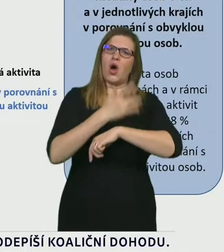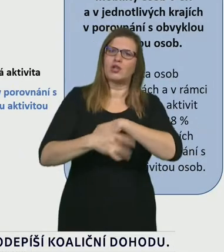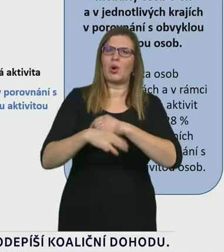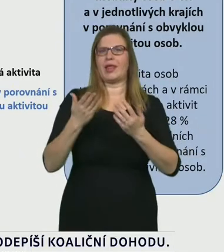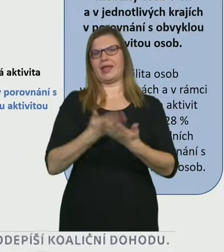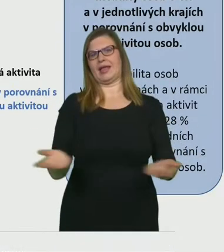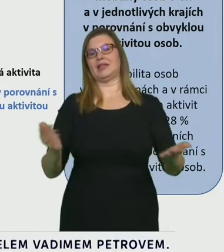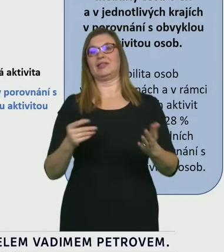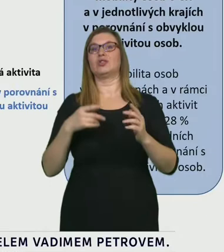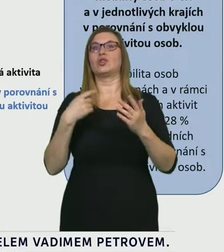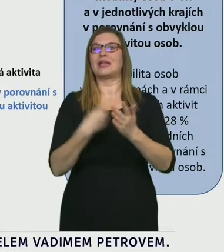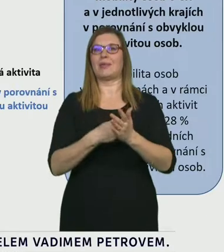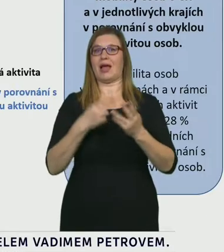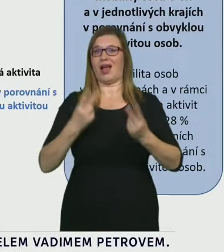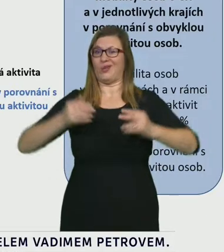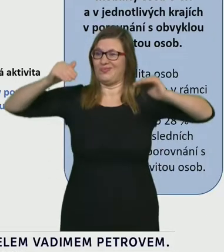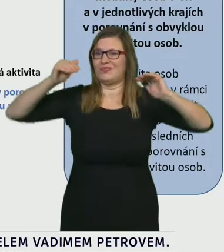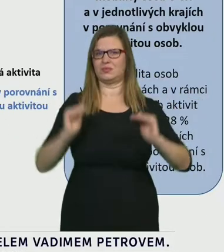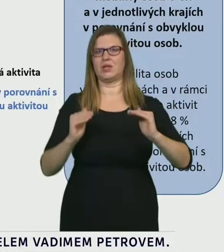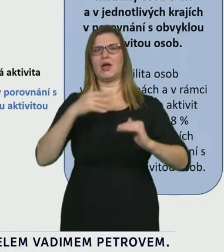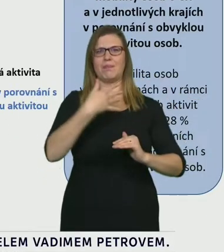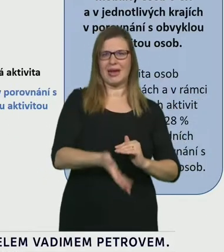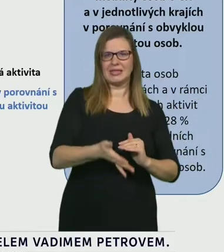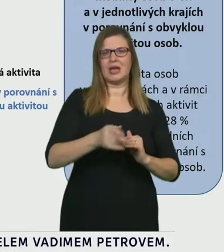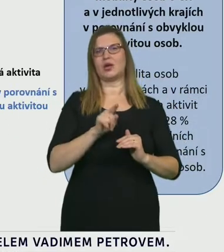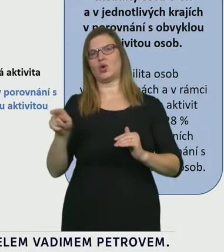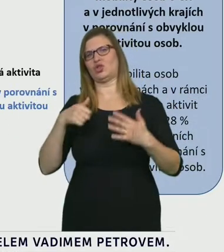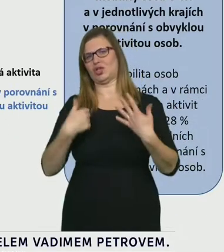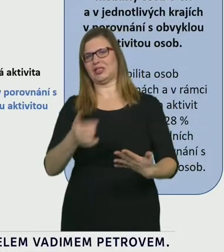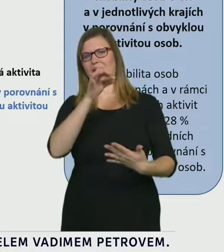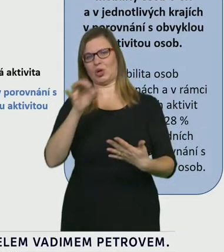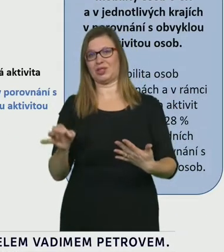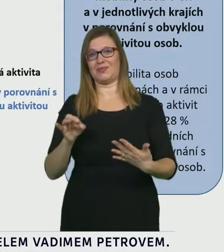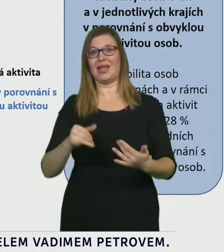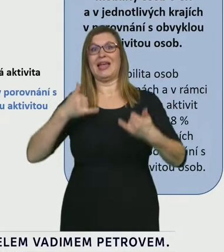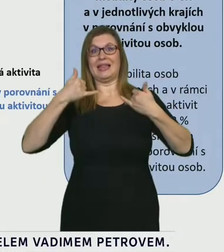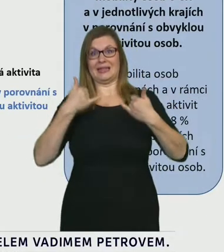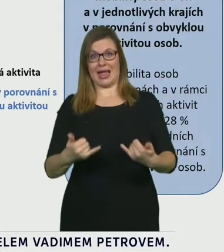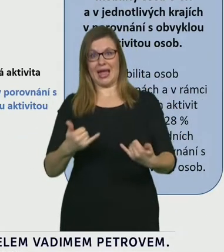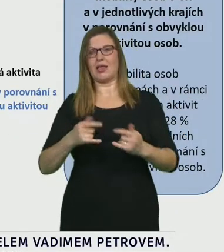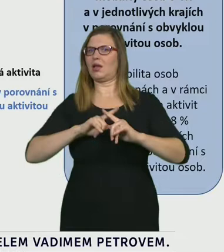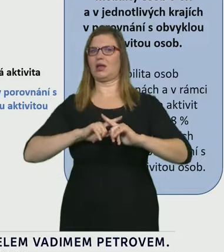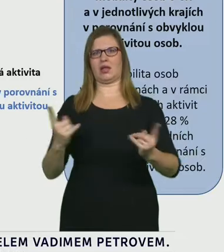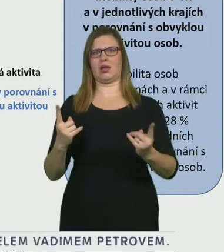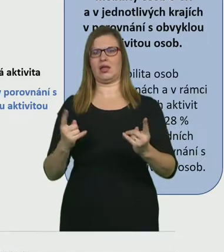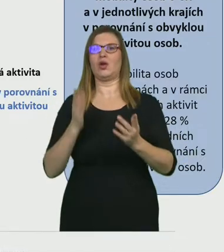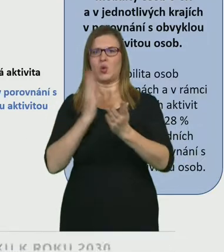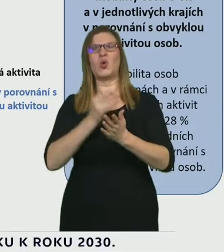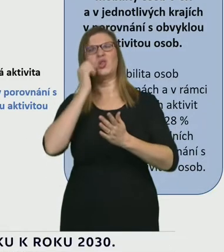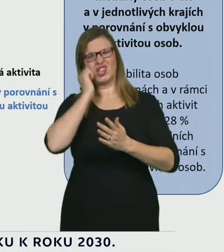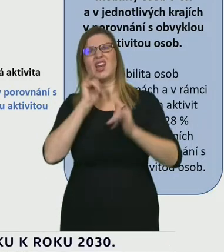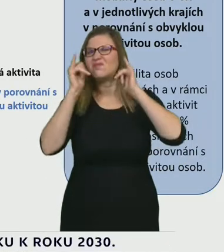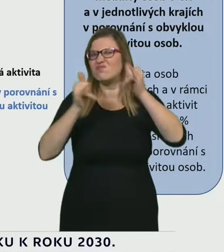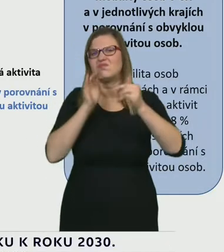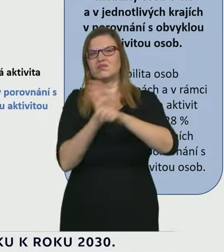A to se změnilo na minus 28, minus 30 % proti dlouhodobé referenční hodnotě. Pro srovnání, jak vidíte tady,